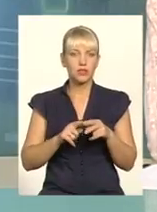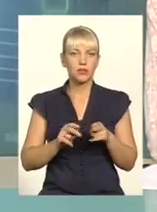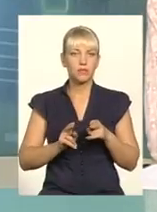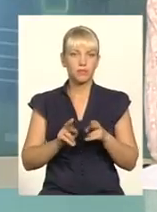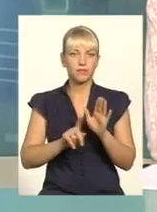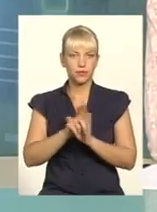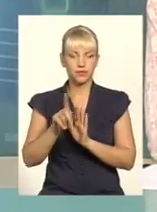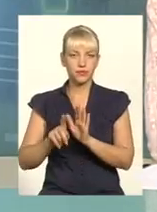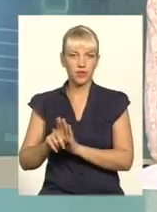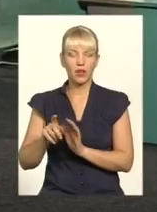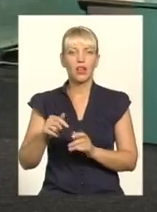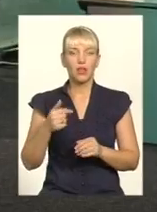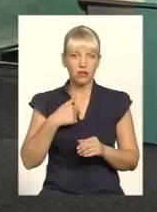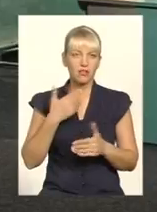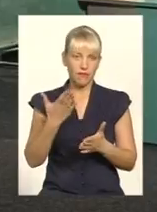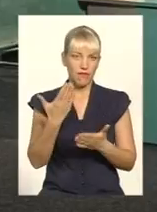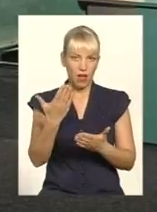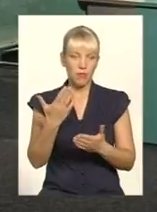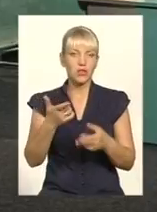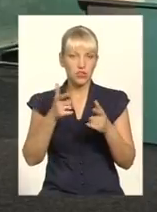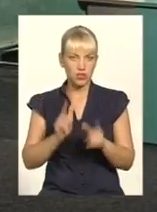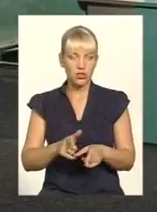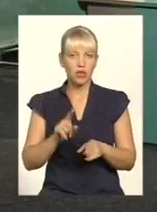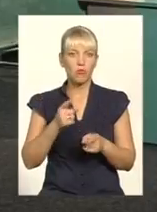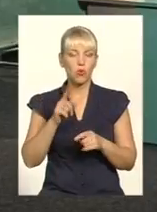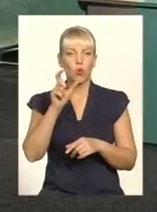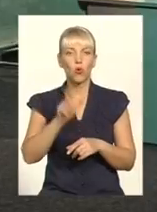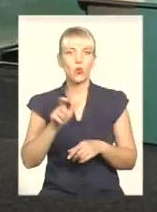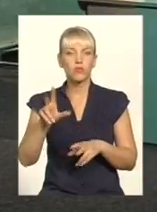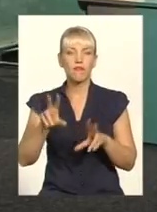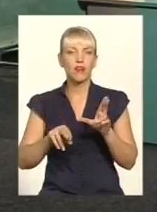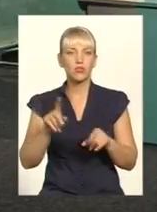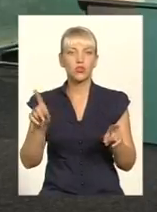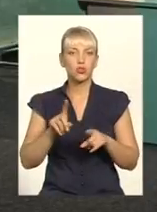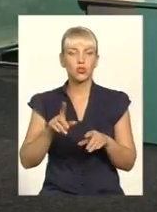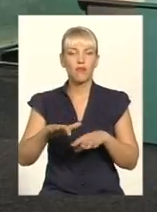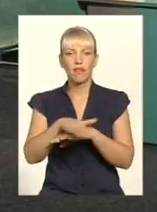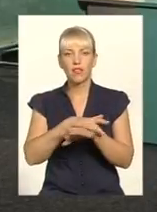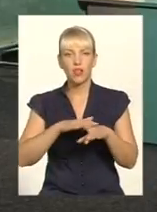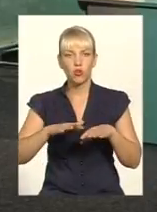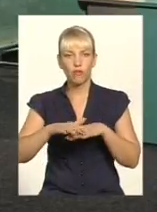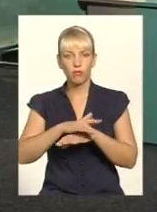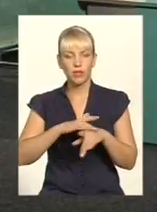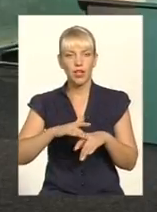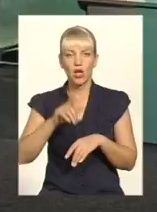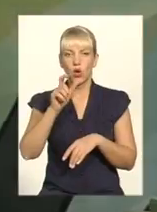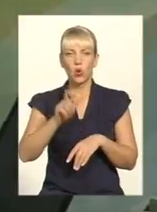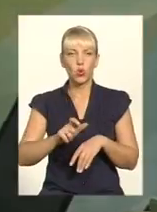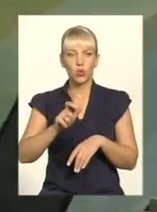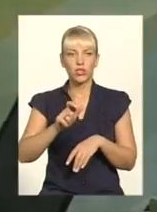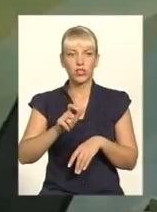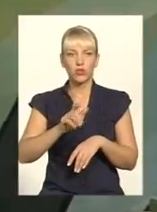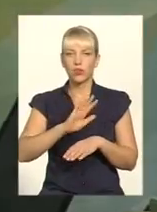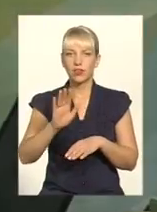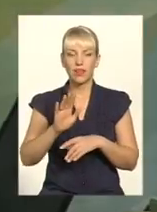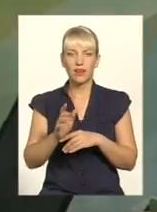Я, до певної міри, з вами згідна. Тому що люди вважають, що вони в натовпі, їх ніхто, скажімо так, не